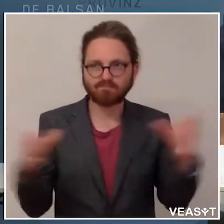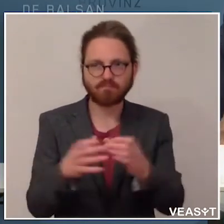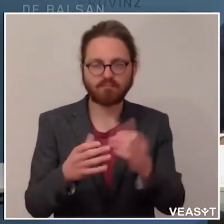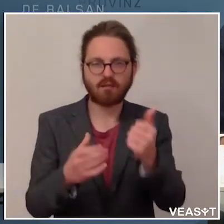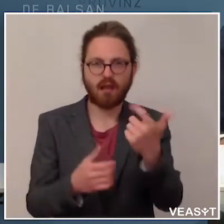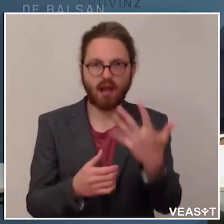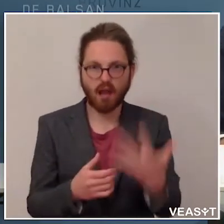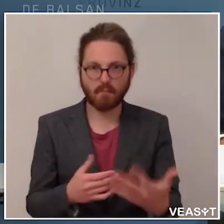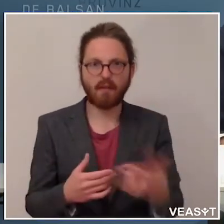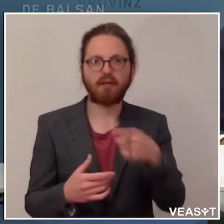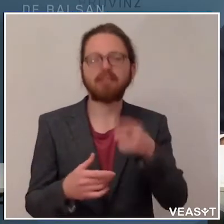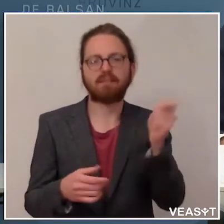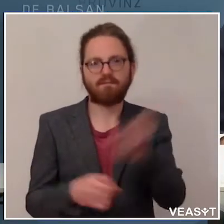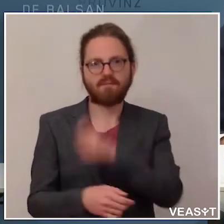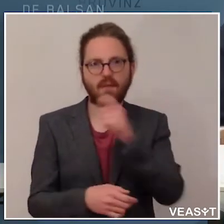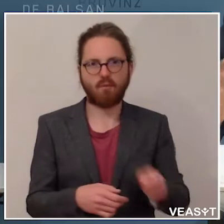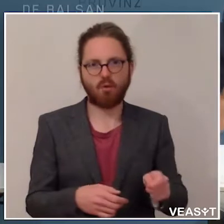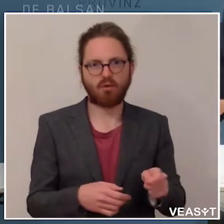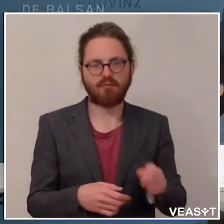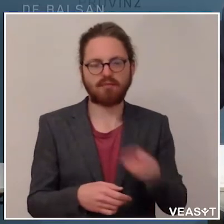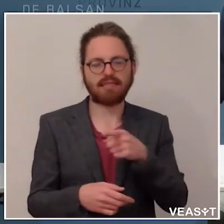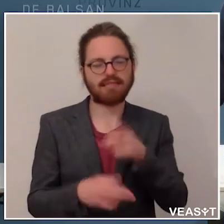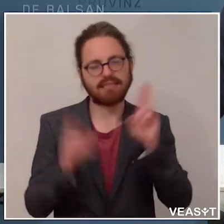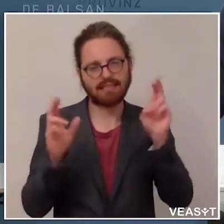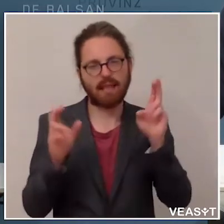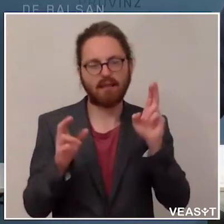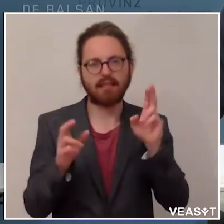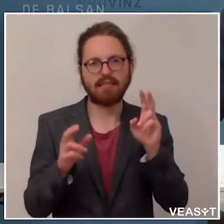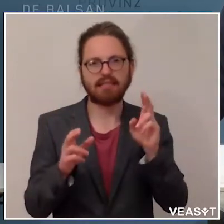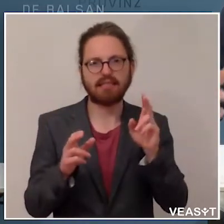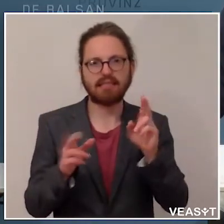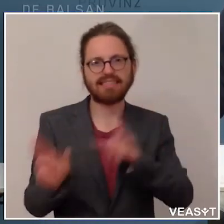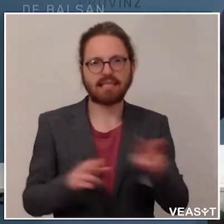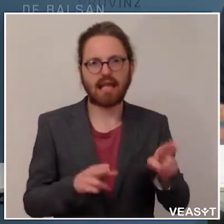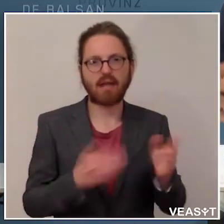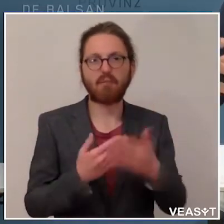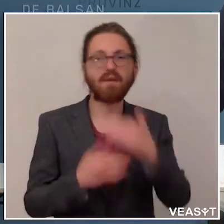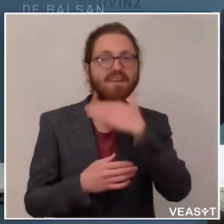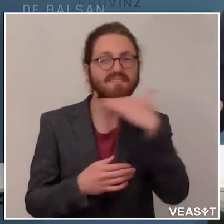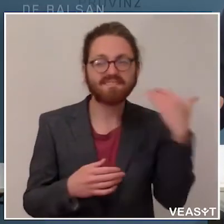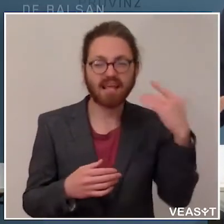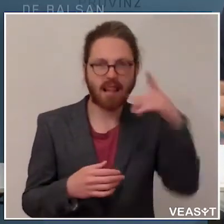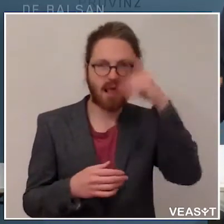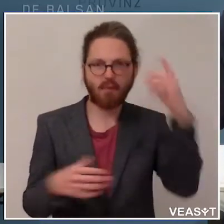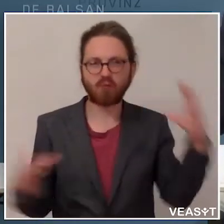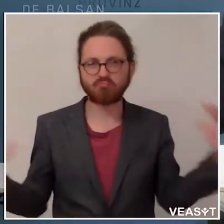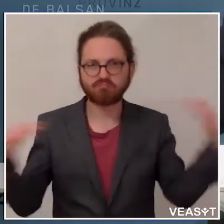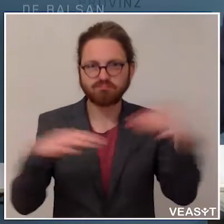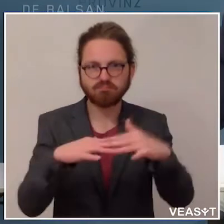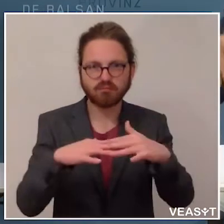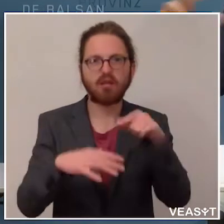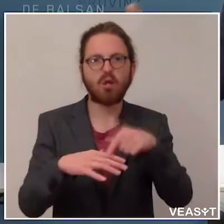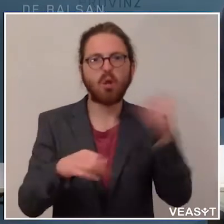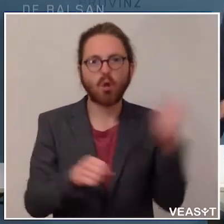ist einfach eine Frage auch der Sicherheit, denn wenn dann sehr viele Menschen irgendwo sind und dann es trotzdem zu einer Ansteckung kommt, aus